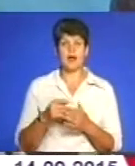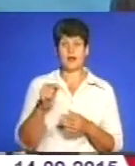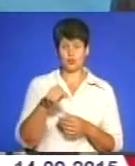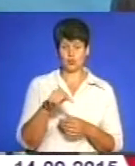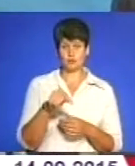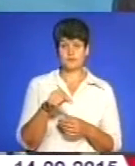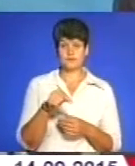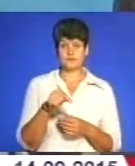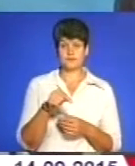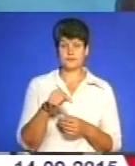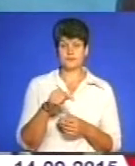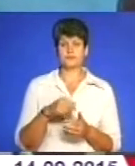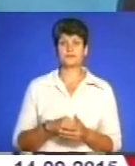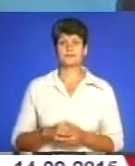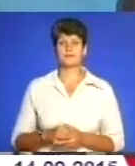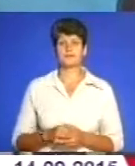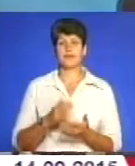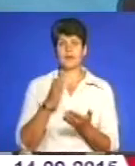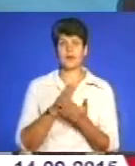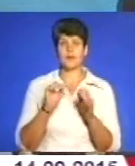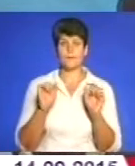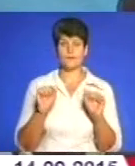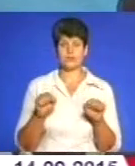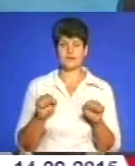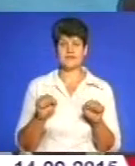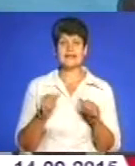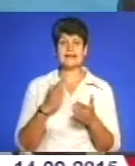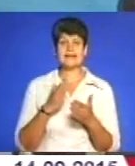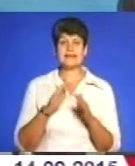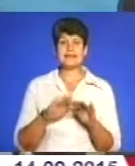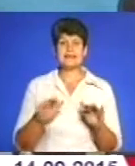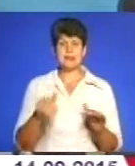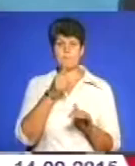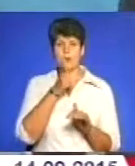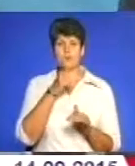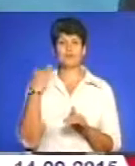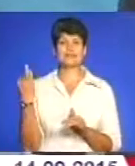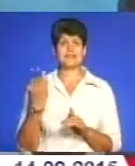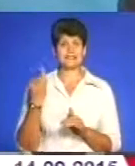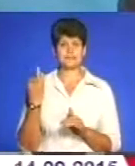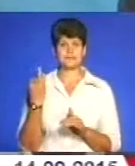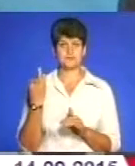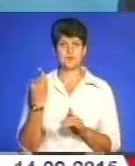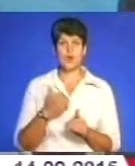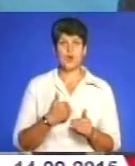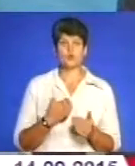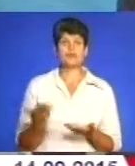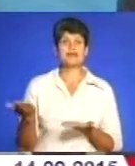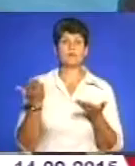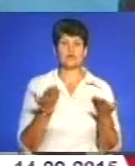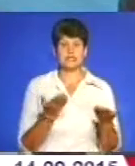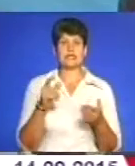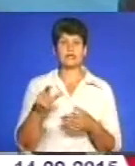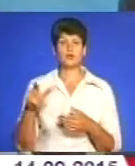є можливість дітям спробувати щось цікаве. Хочу запросити людей,